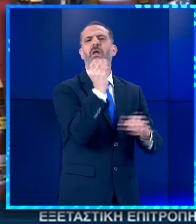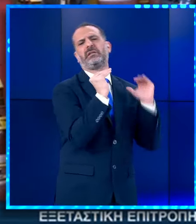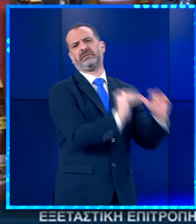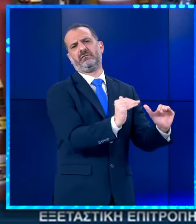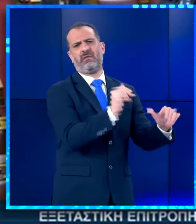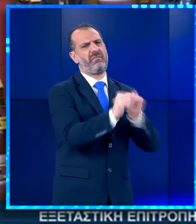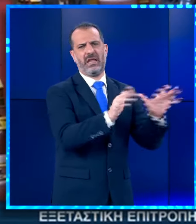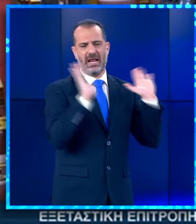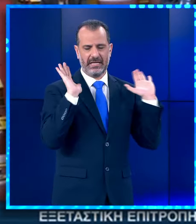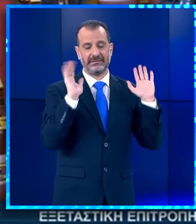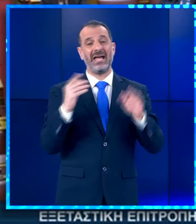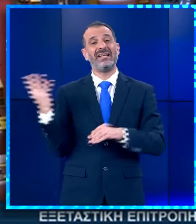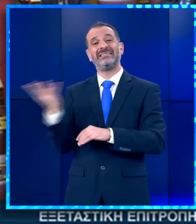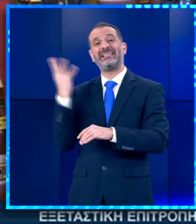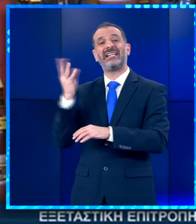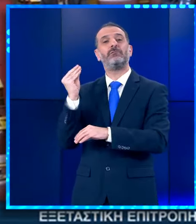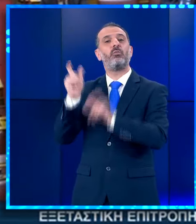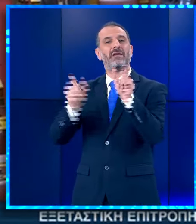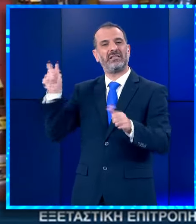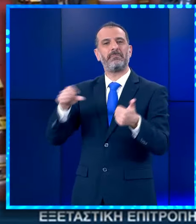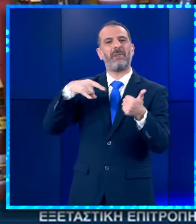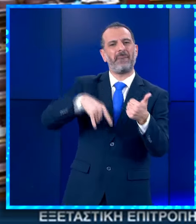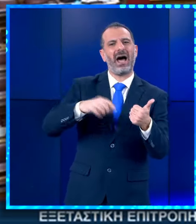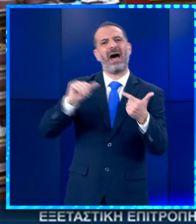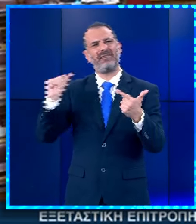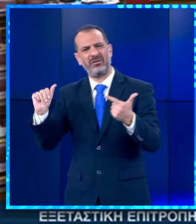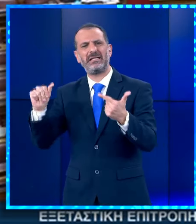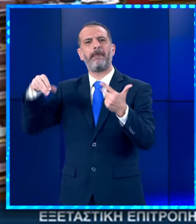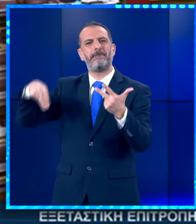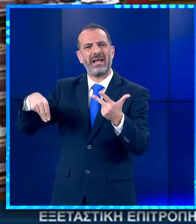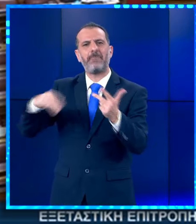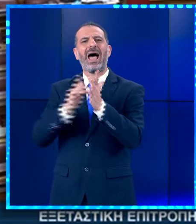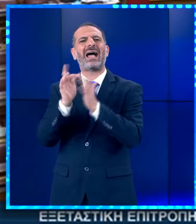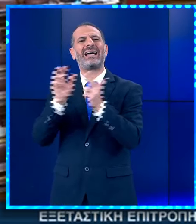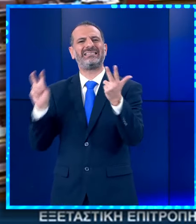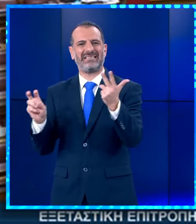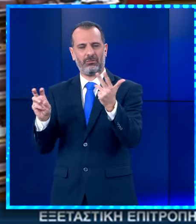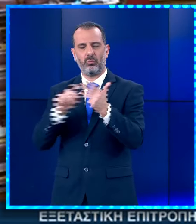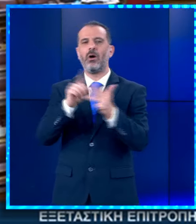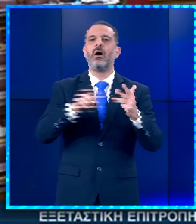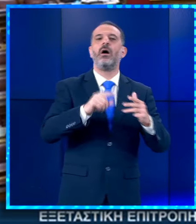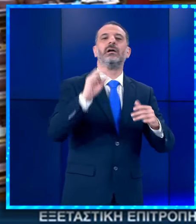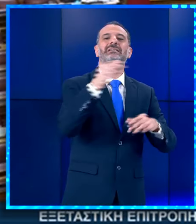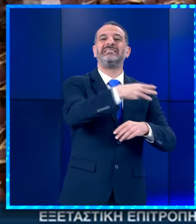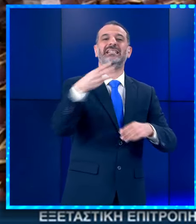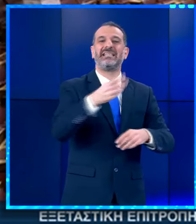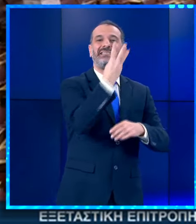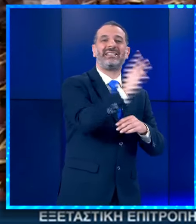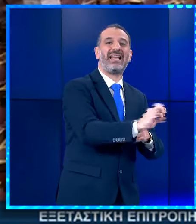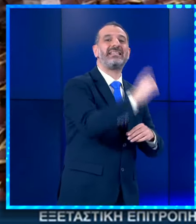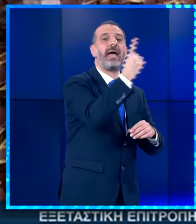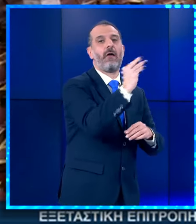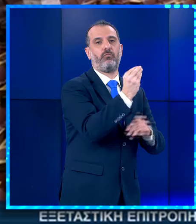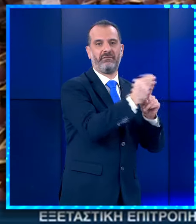μετά της ανεξαρτητοποίησης των τεσσάρων βουλευτών, Παπά, Βλονίτη, Μάλαμα και Χριστίδου, ο ΣΥΡΙΖΑ έχει 31 βουλευτές, όσος δηλαδή και το